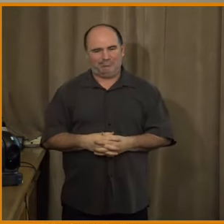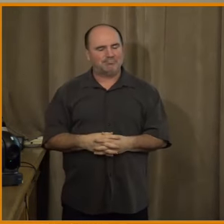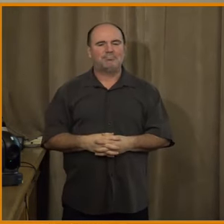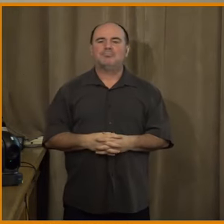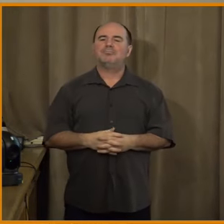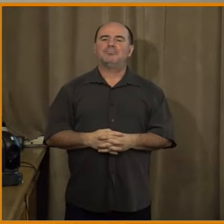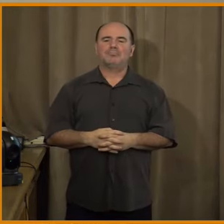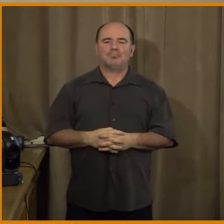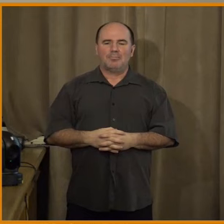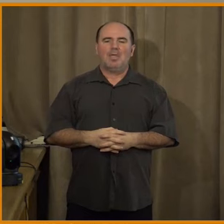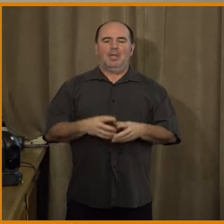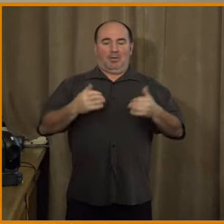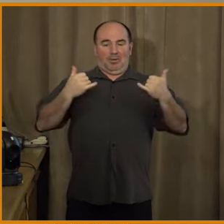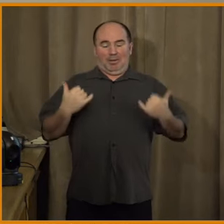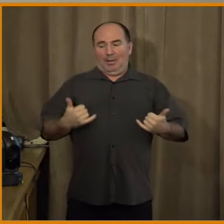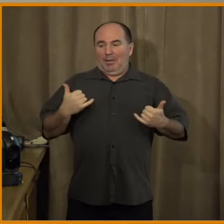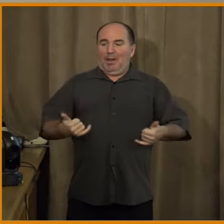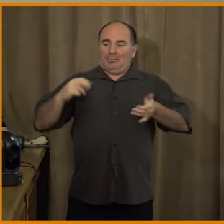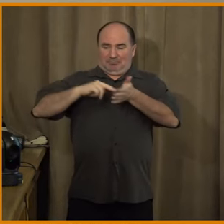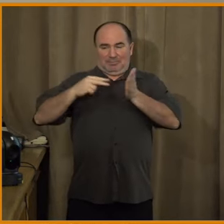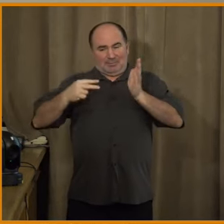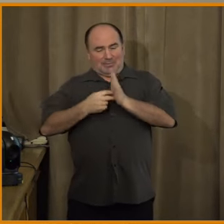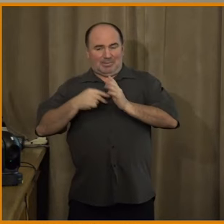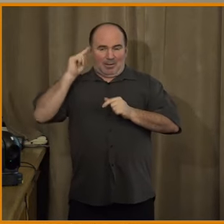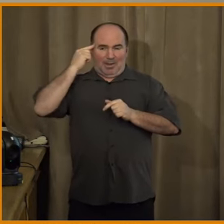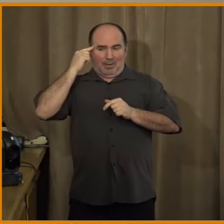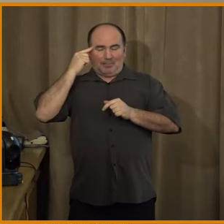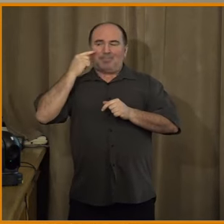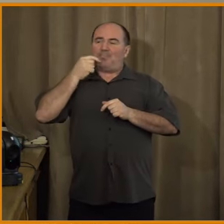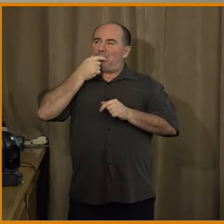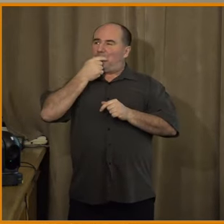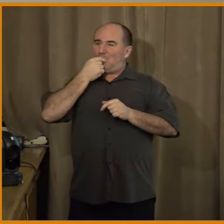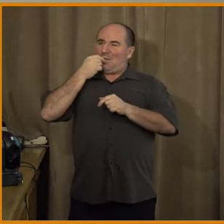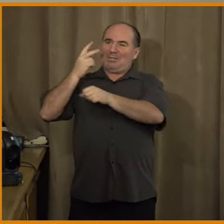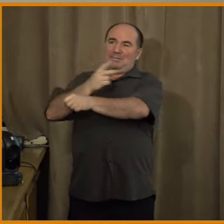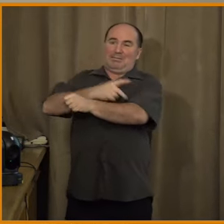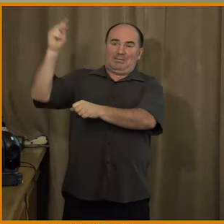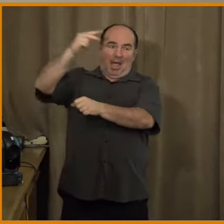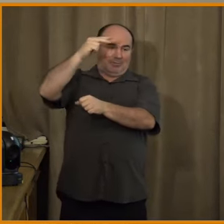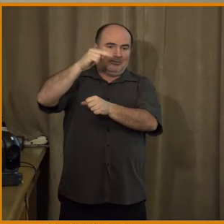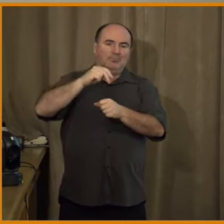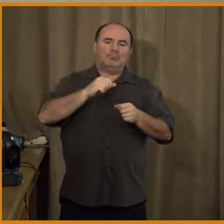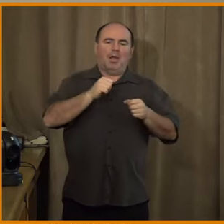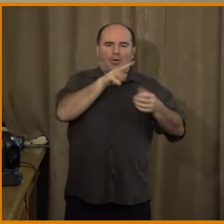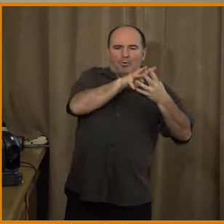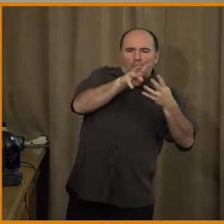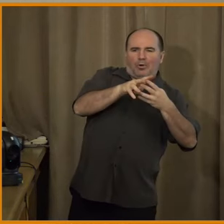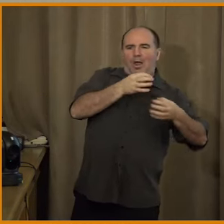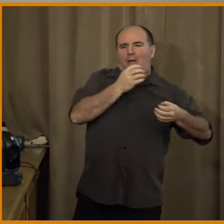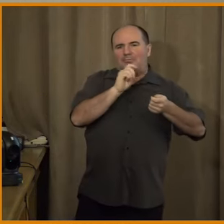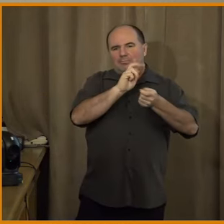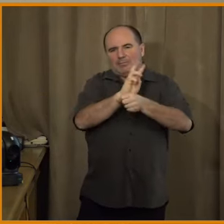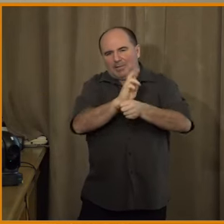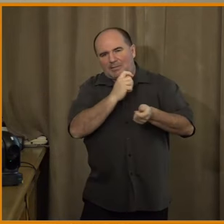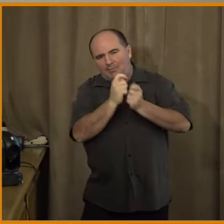současnosti strategie státu směrem k boji k dezinformacím, tak uplatňuje jakýsi takový, jak bych to